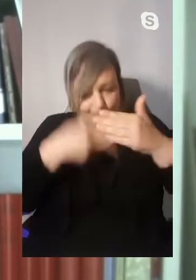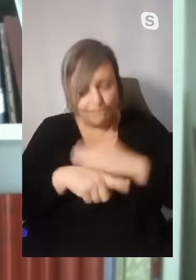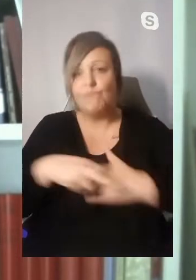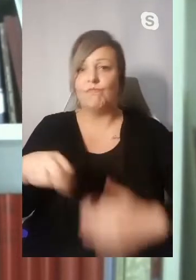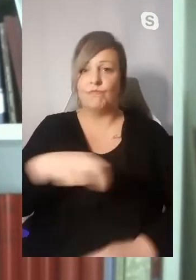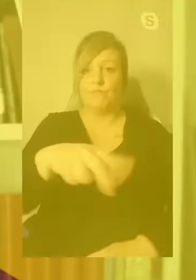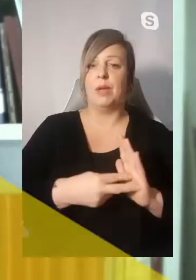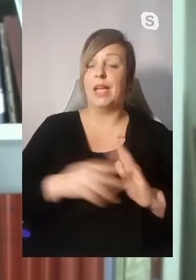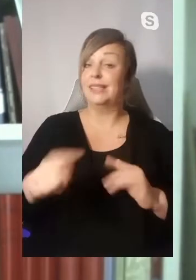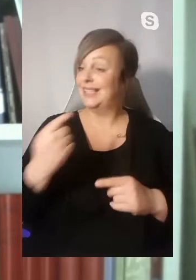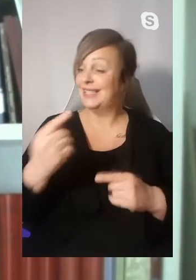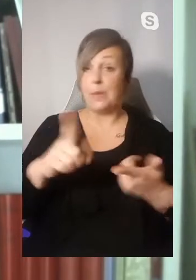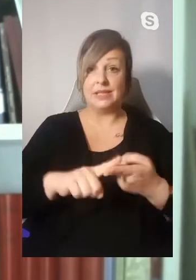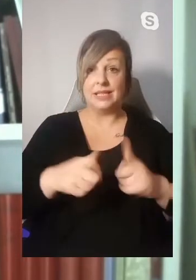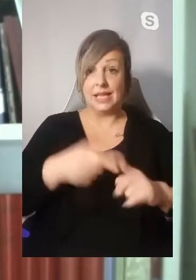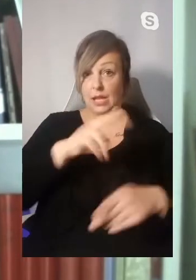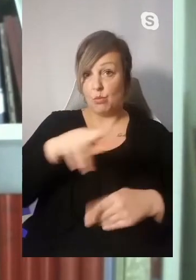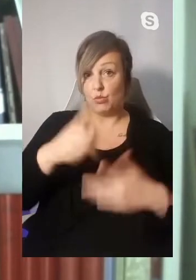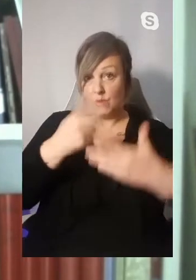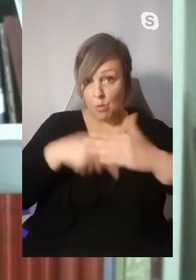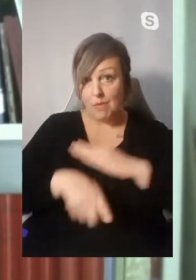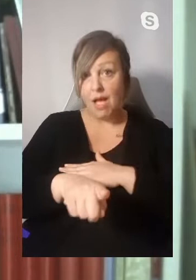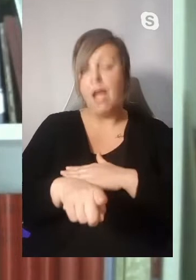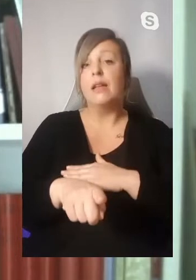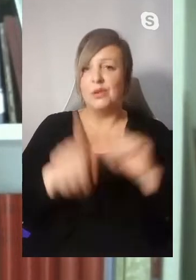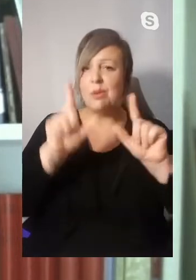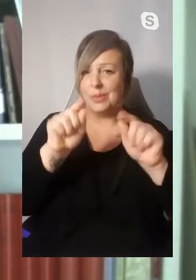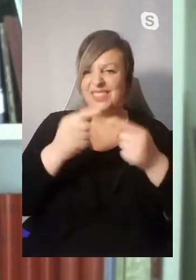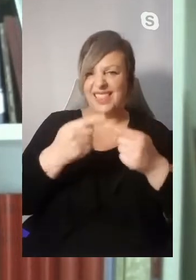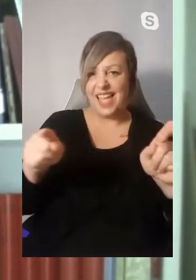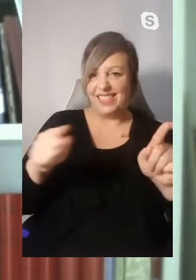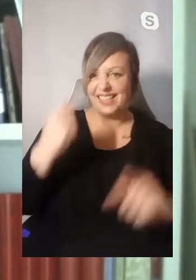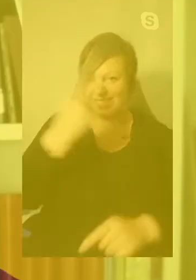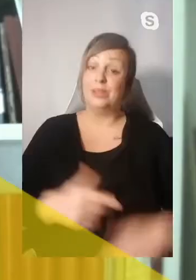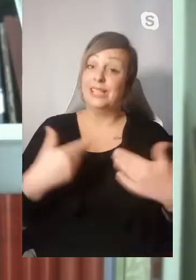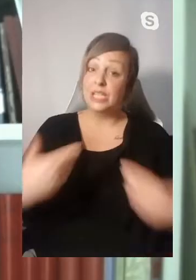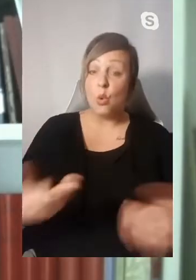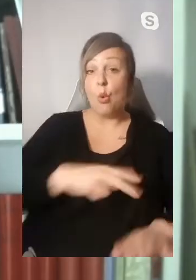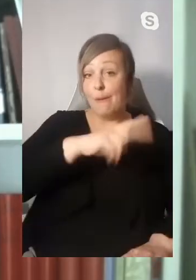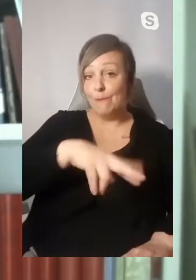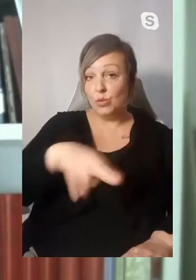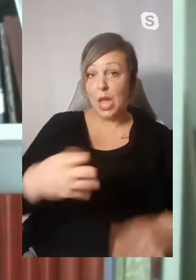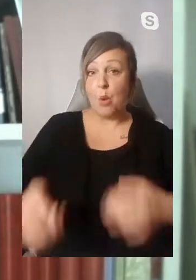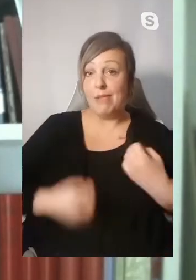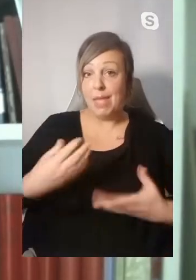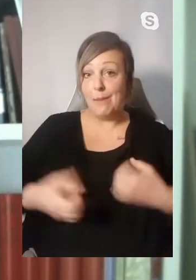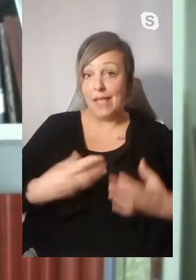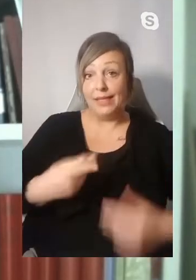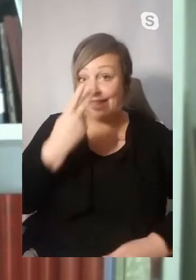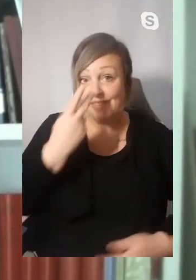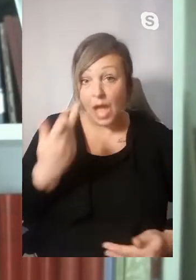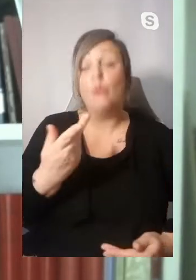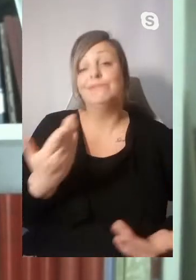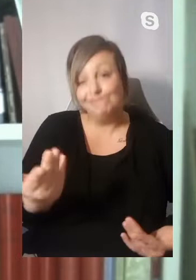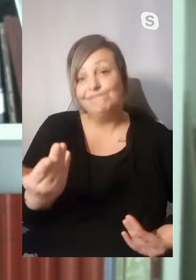Museen hinein können. Wenn man jetzt ins Kliniken-Museum kommt, sieht es schon ziemlich anders aus. Das, was ein Museum lebendig macht,